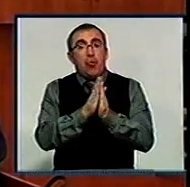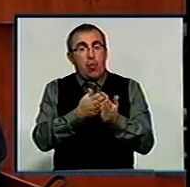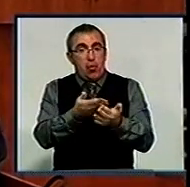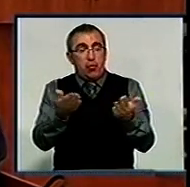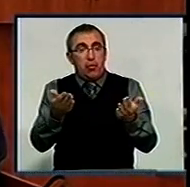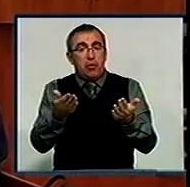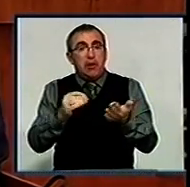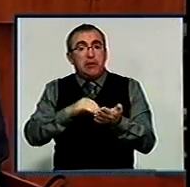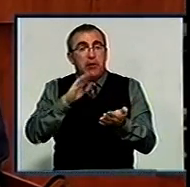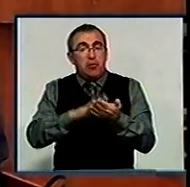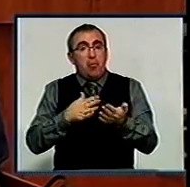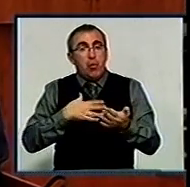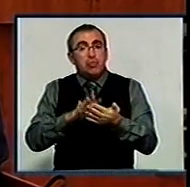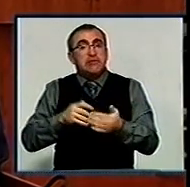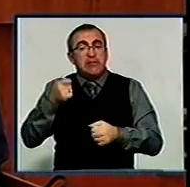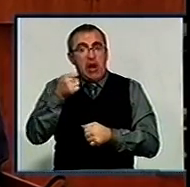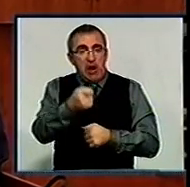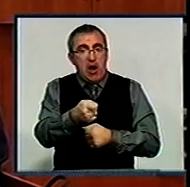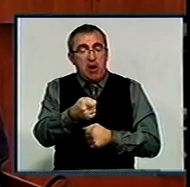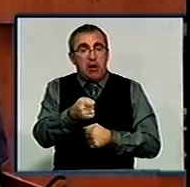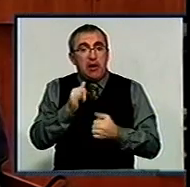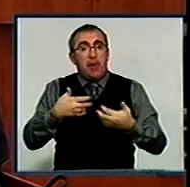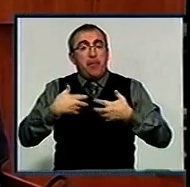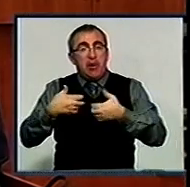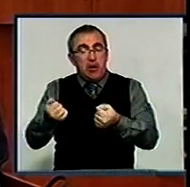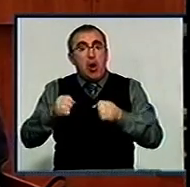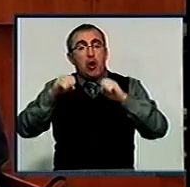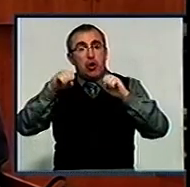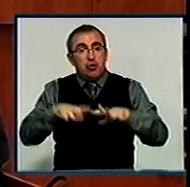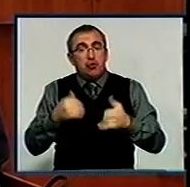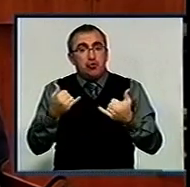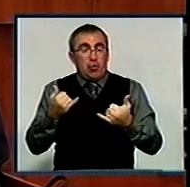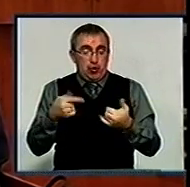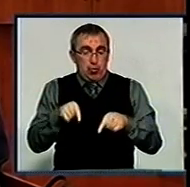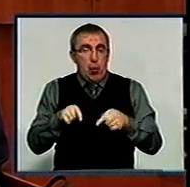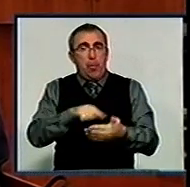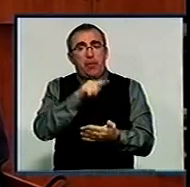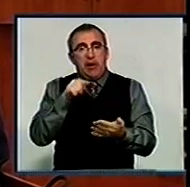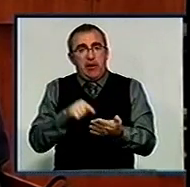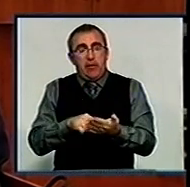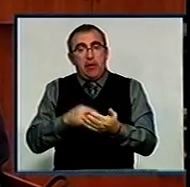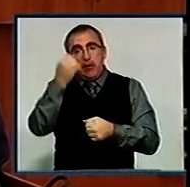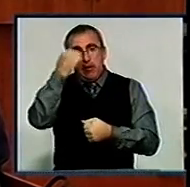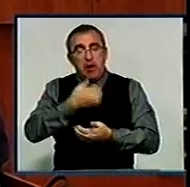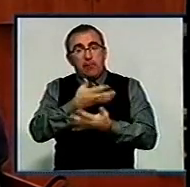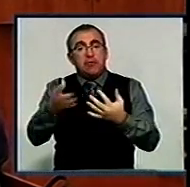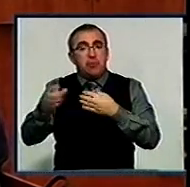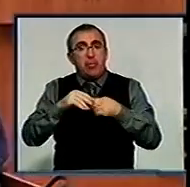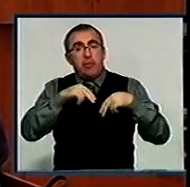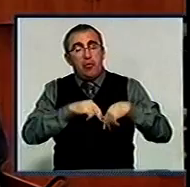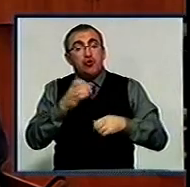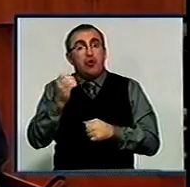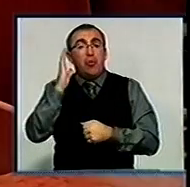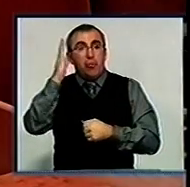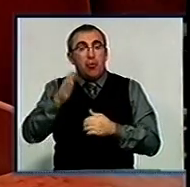зареєструвати мою заяву та прийняти рішення з цього приводу. Дякую всім за співпрацю. Думаю, що вона буде